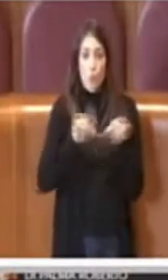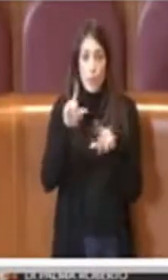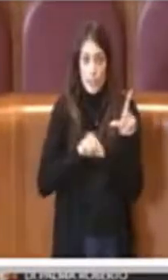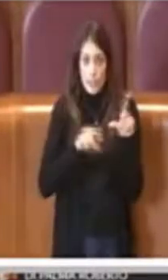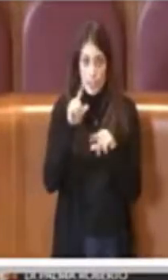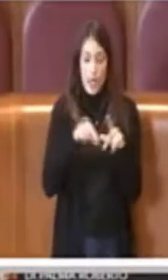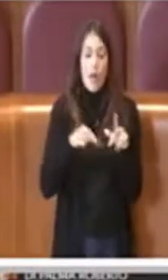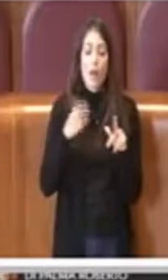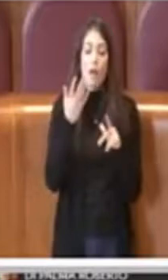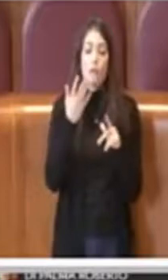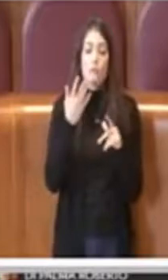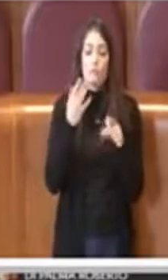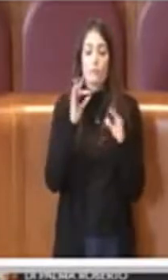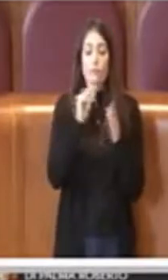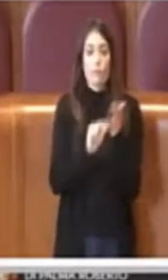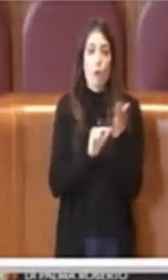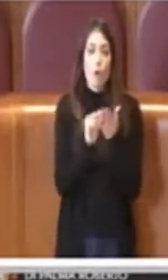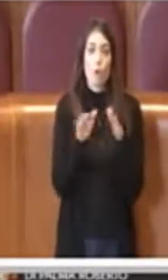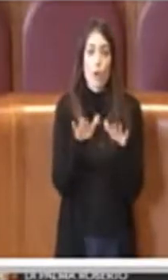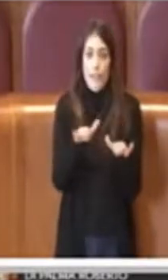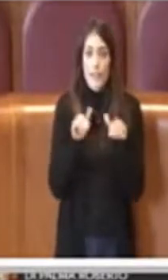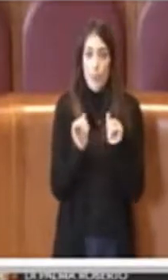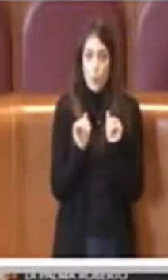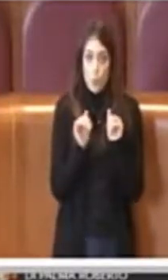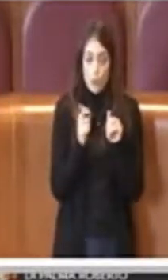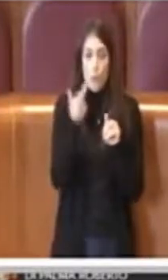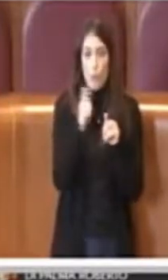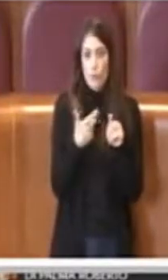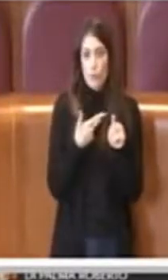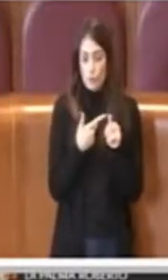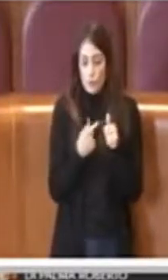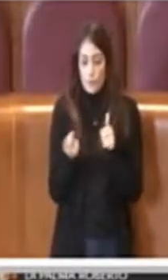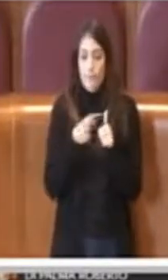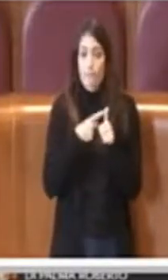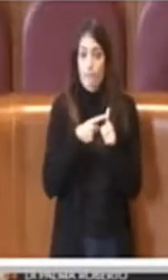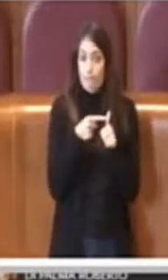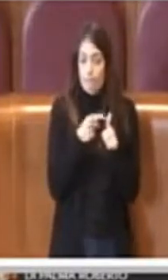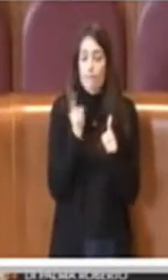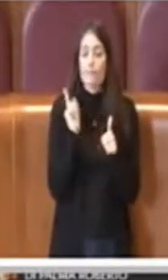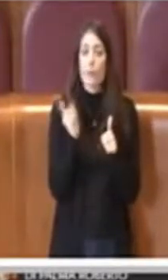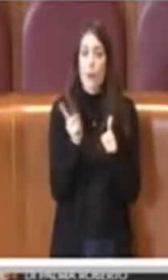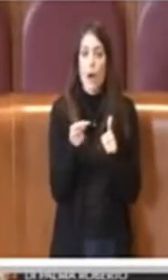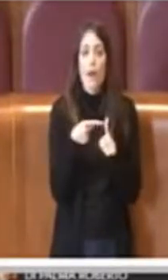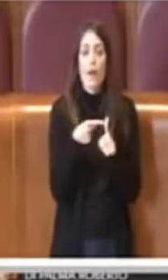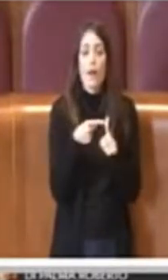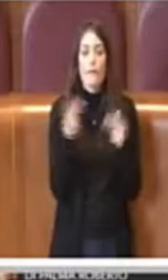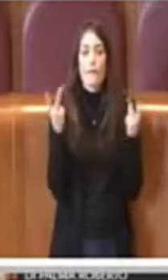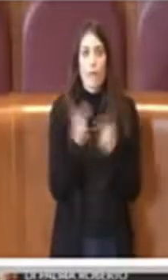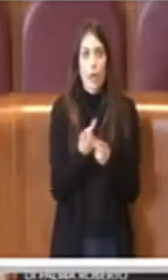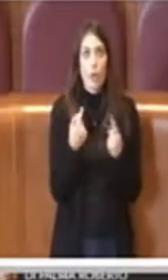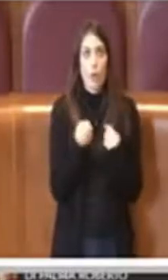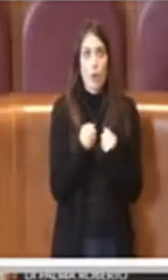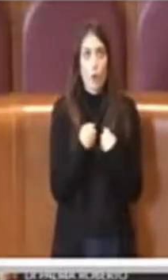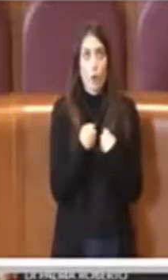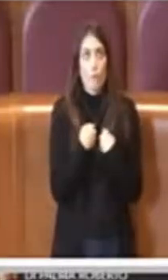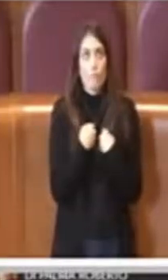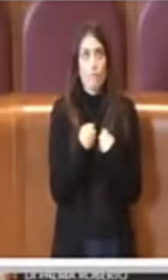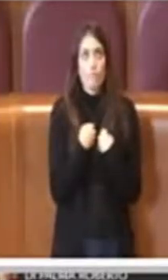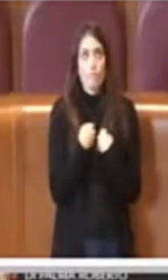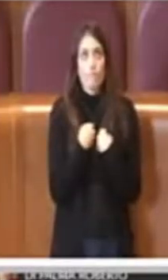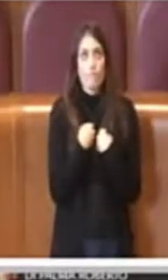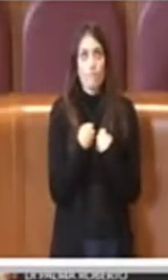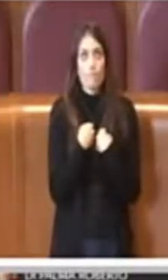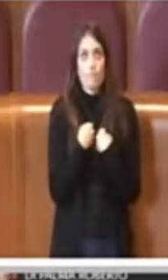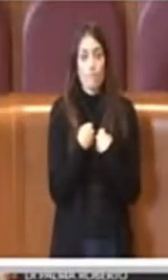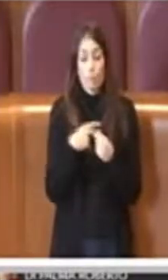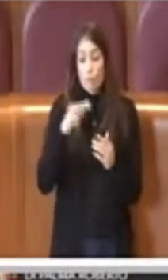emotivo, il primo è che non vedo in che modo si possa, in un certo modo